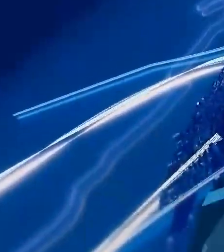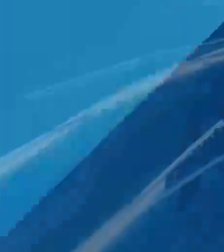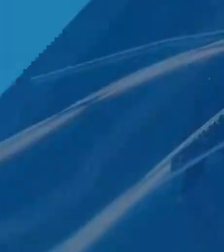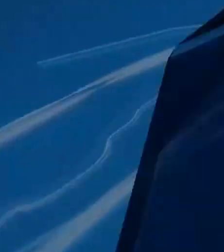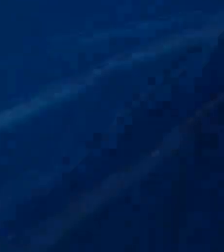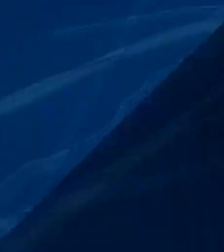Nësefër